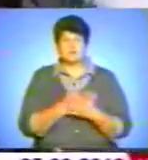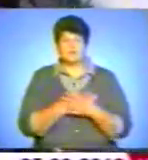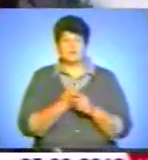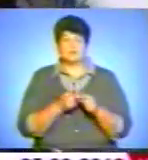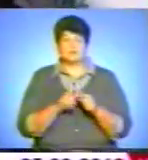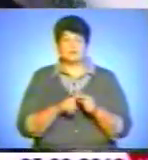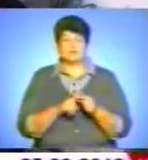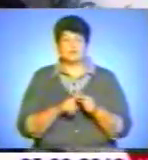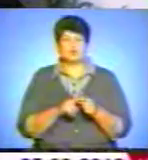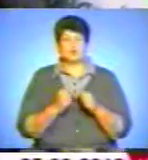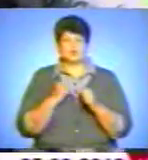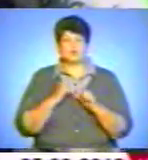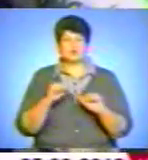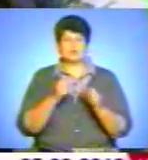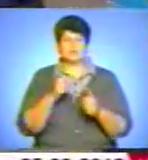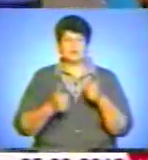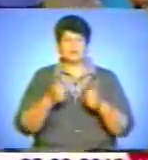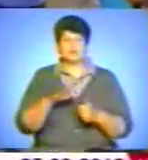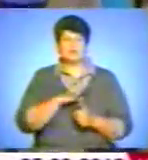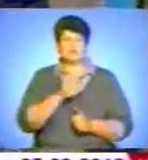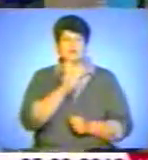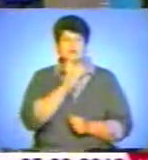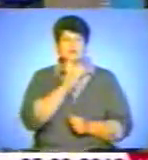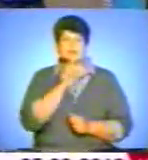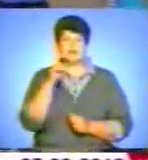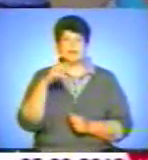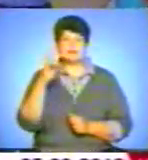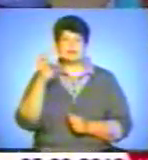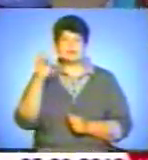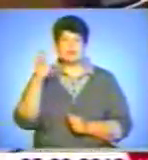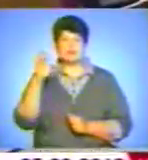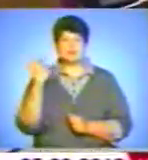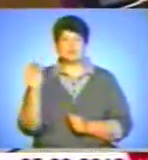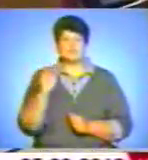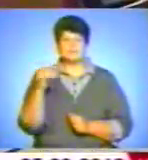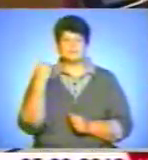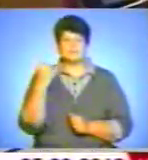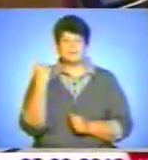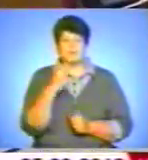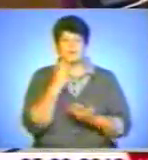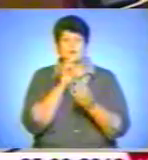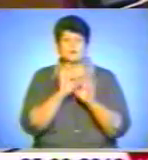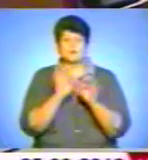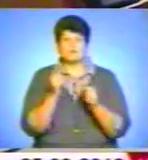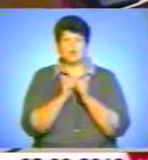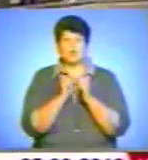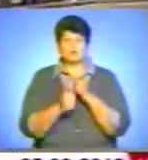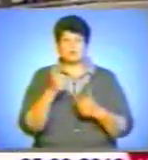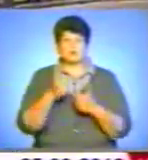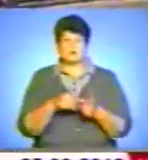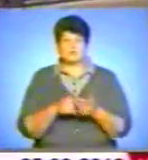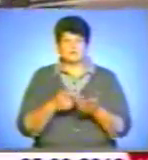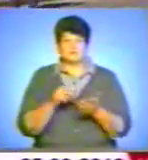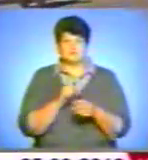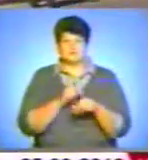Достойними конкурентами хлопцям були дівчата. Дарина Небирачко із Житомирщини розповіла, що на кожних наступних змаганнях почувається уся